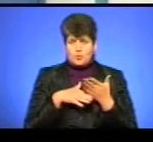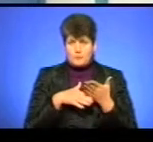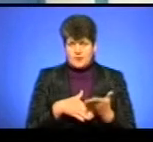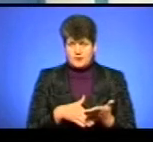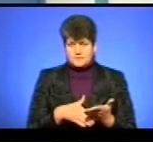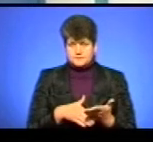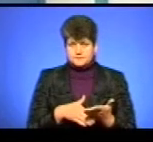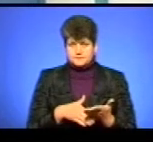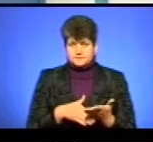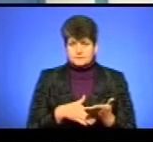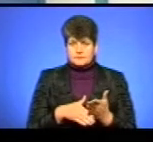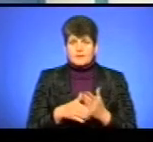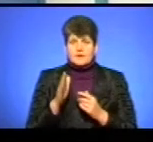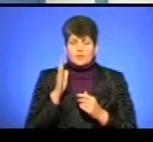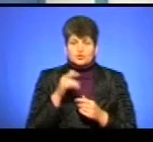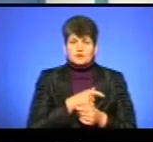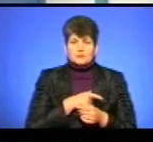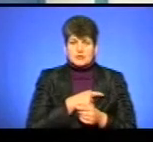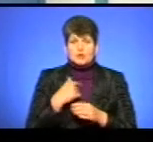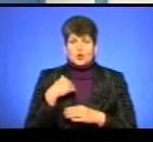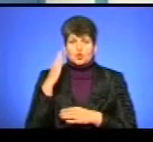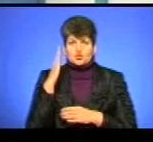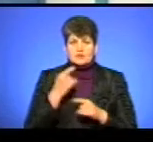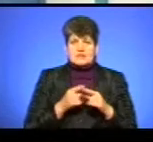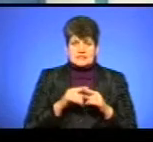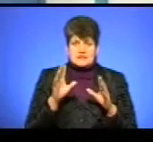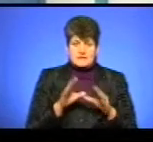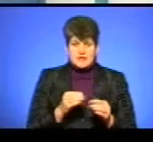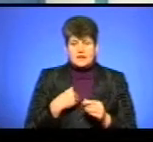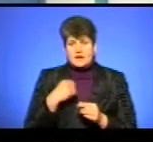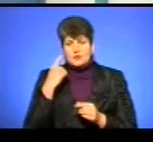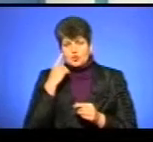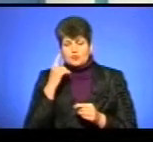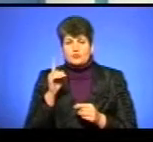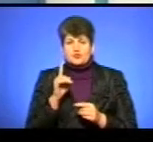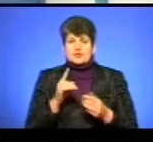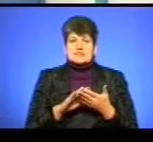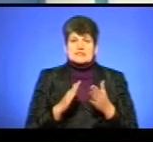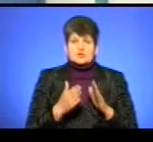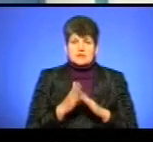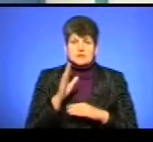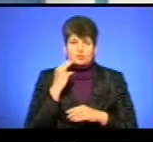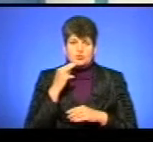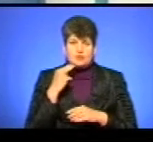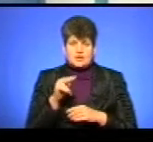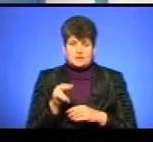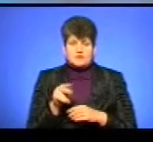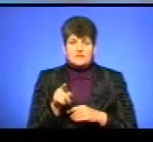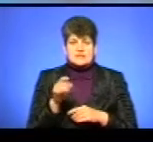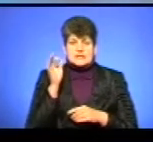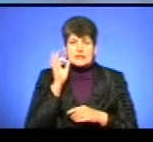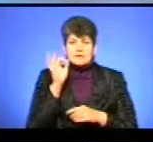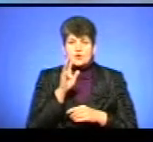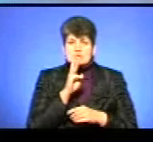будуть депутати голосують за це все. І я думаю, що ситуація буде покращуватися. Ви згадали про